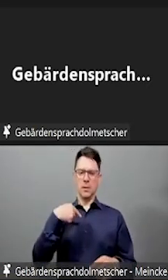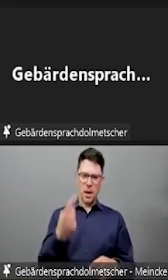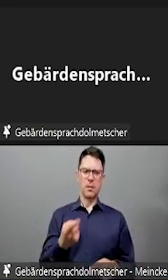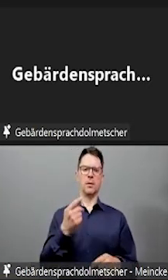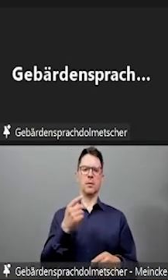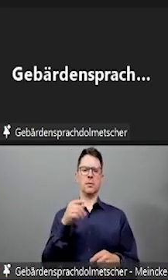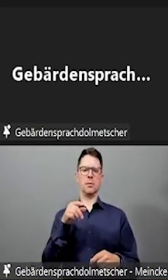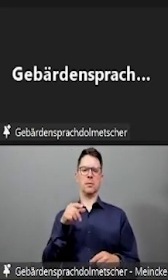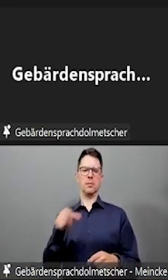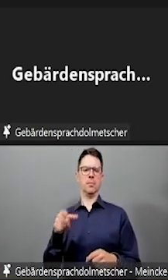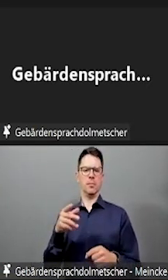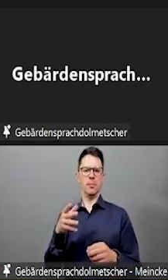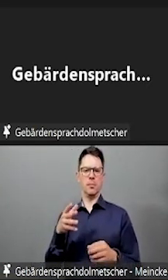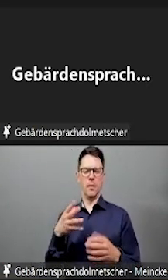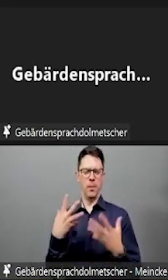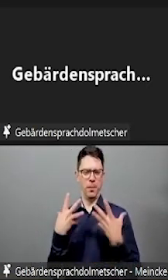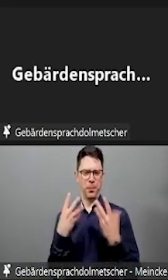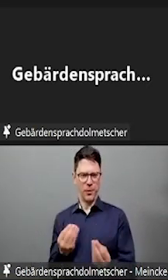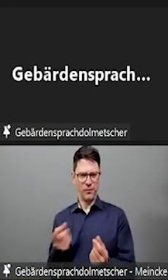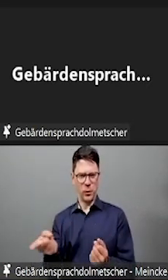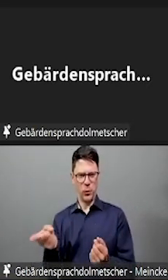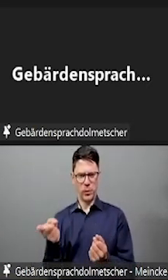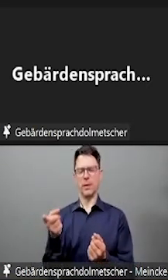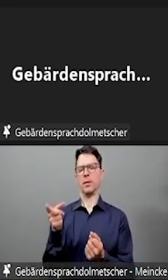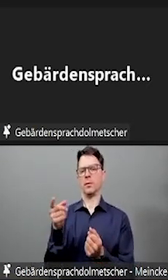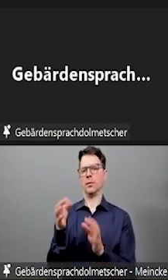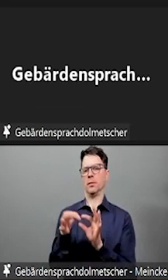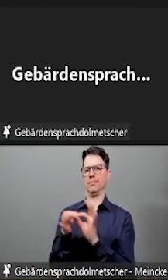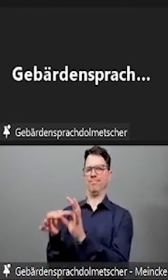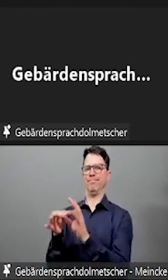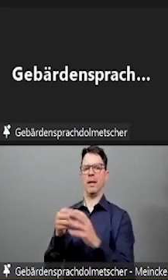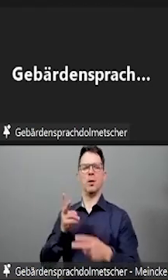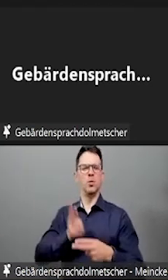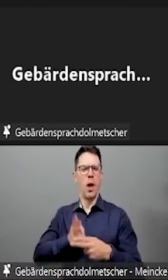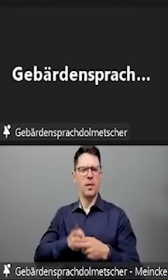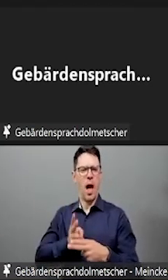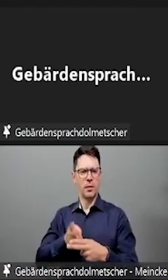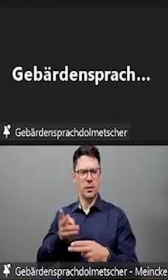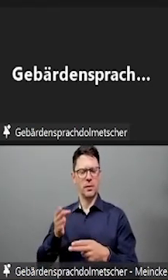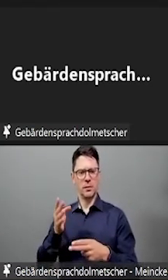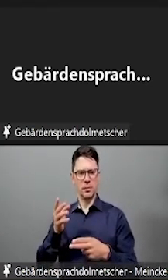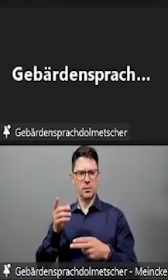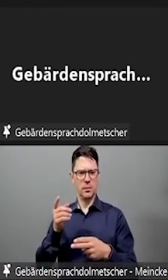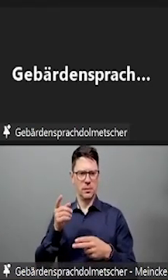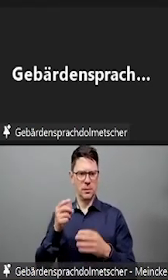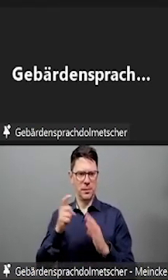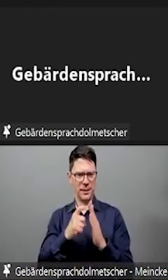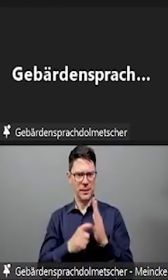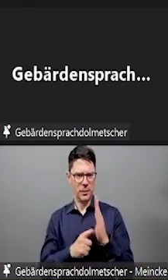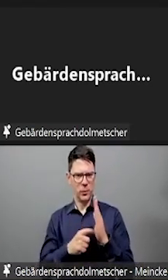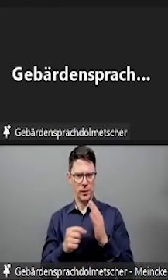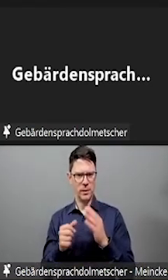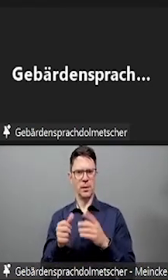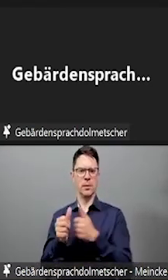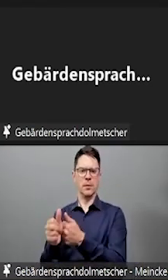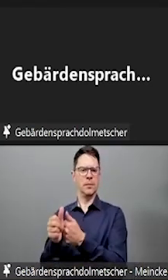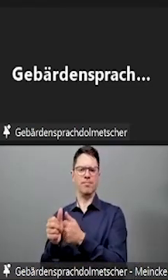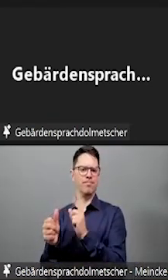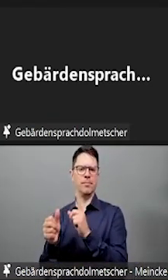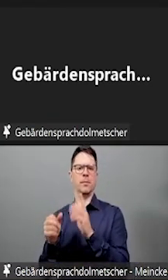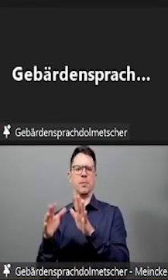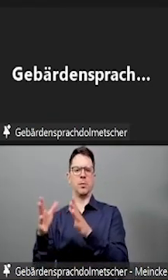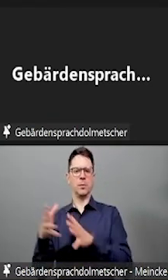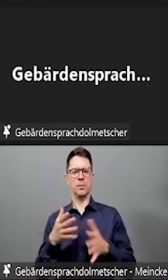einen Schwerbehindertenstatus haben oder eine chronische Erkrankung, es reiche der bloße Verweis auf den